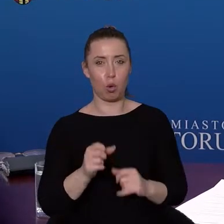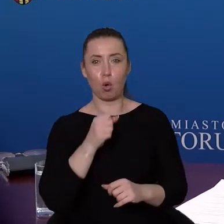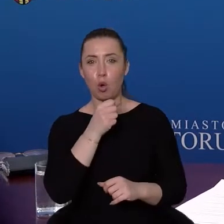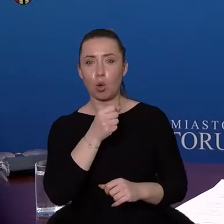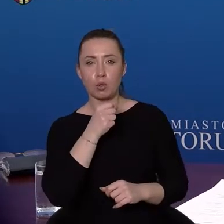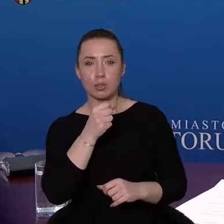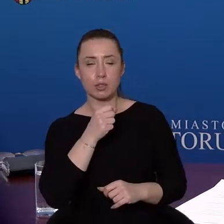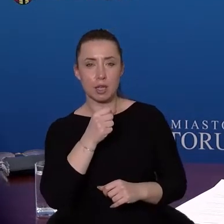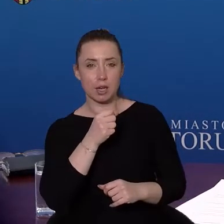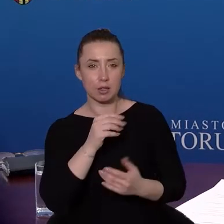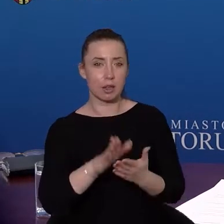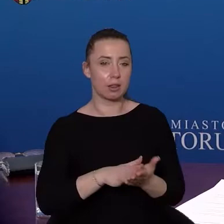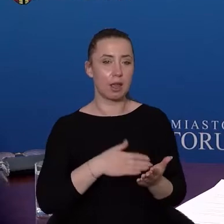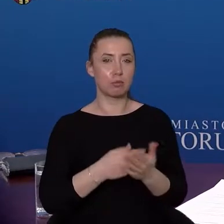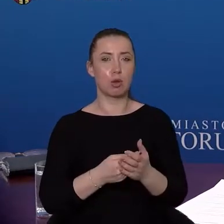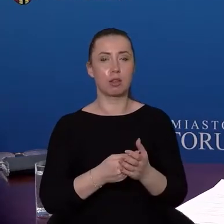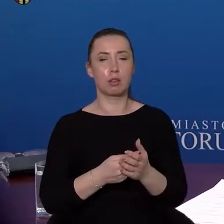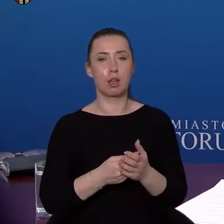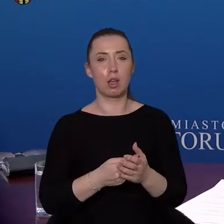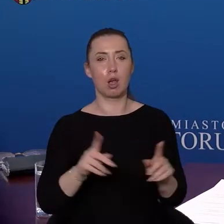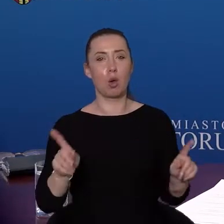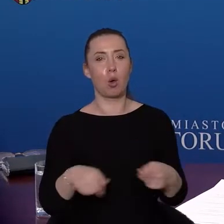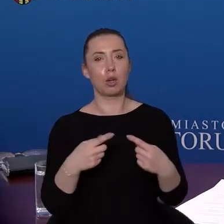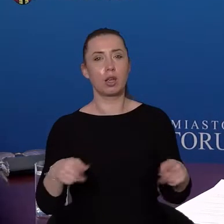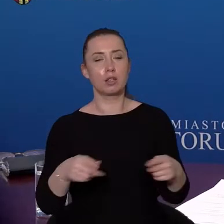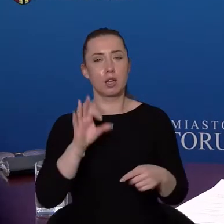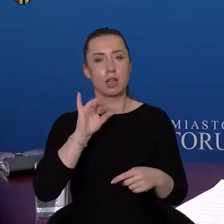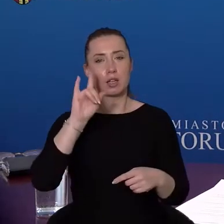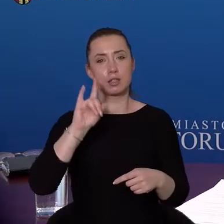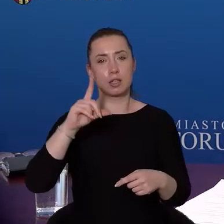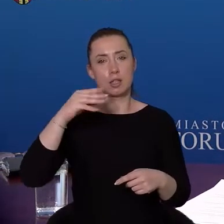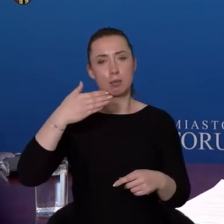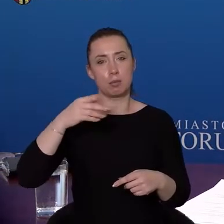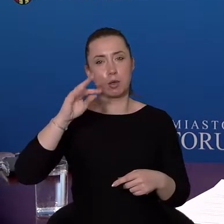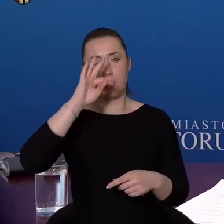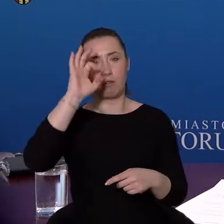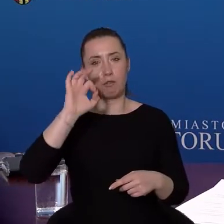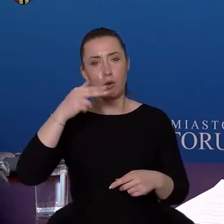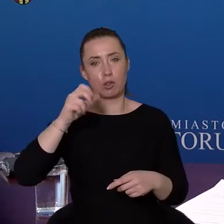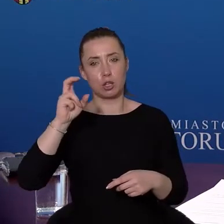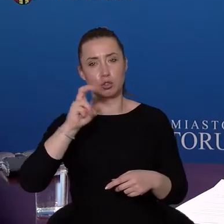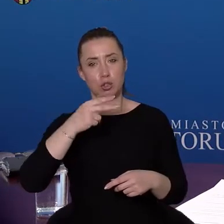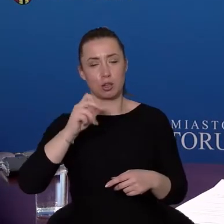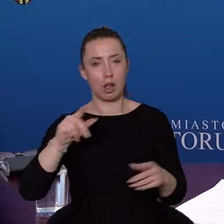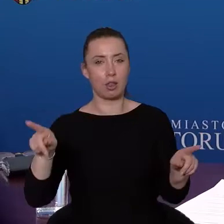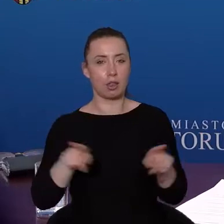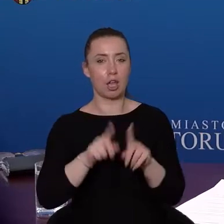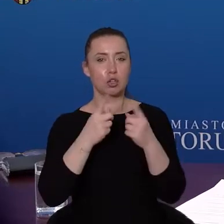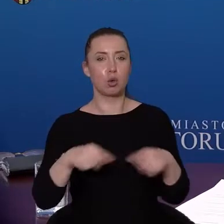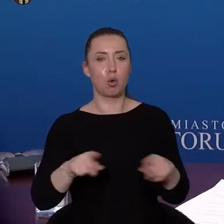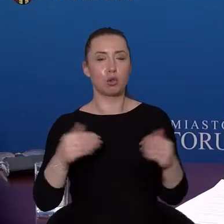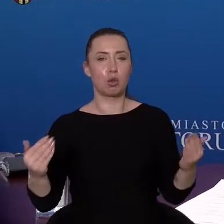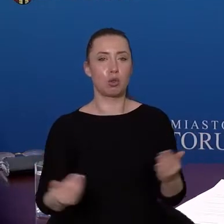przygotowuje m.in. Orkestra Symfoniczna Sylwestrowy, jak i Urząd Miasta, koncert noworoczny, będą